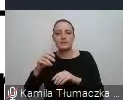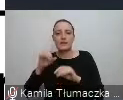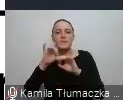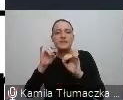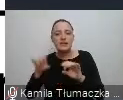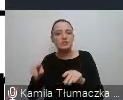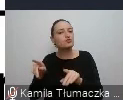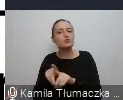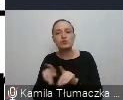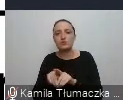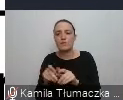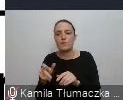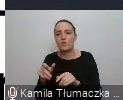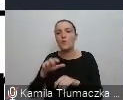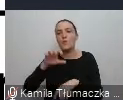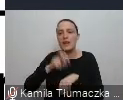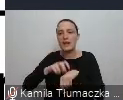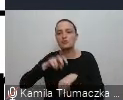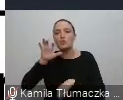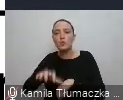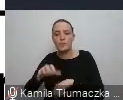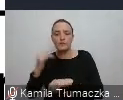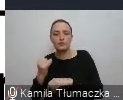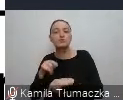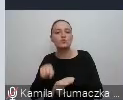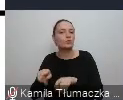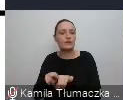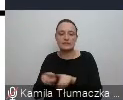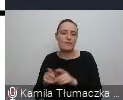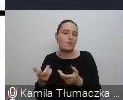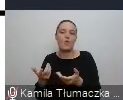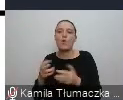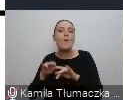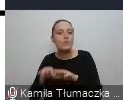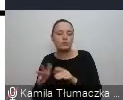słowami ktoś próbował przekonywać do swoich racji i przekonań.